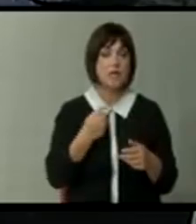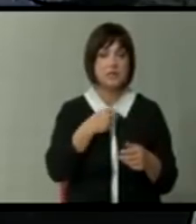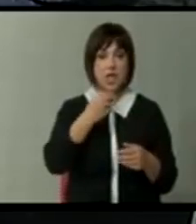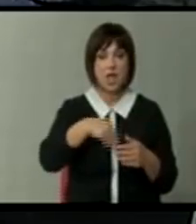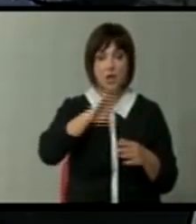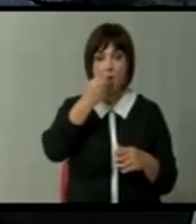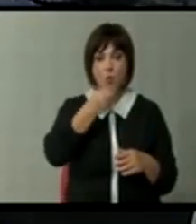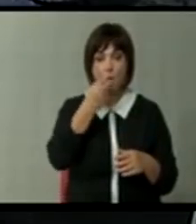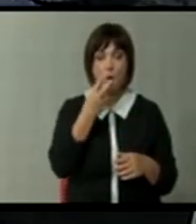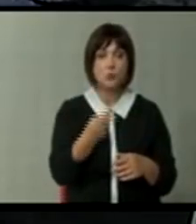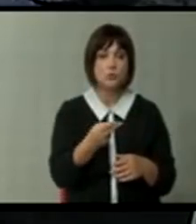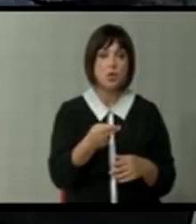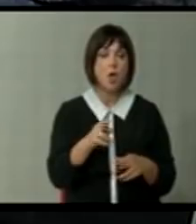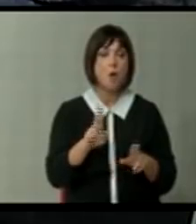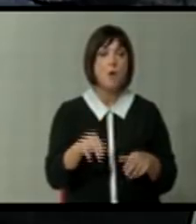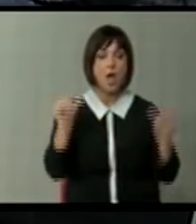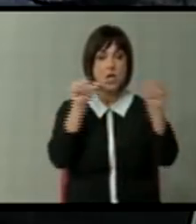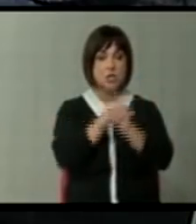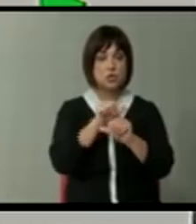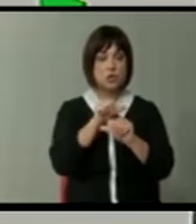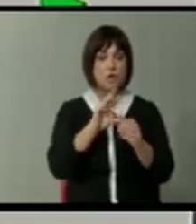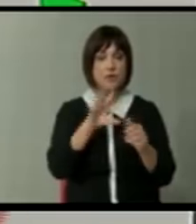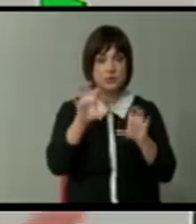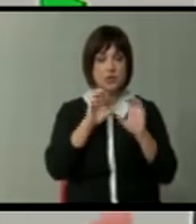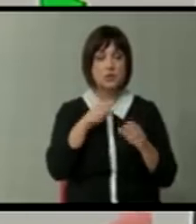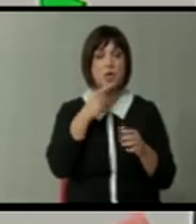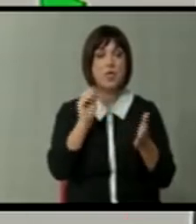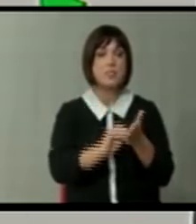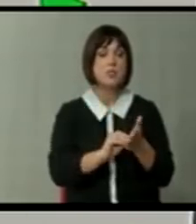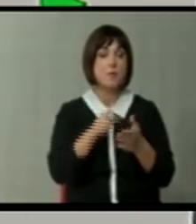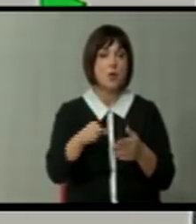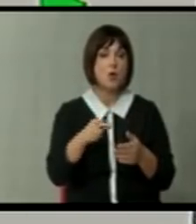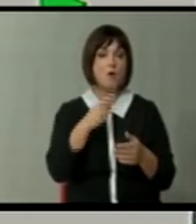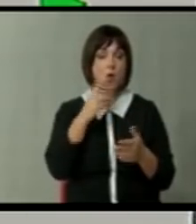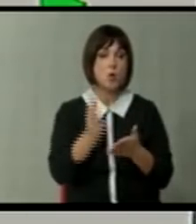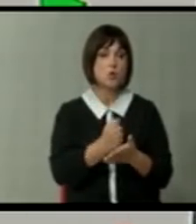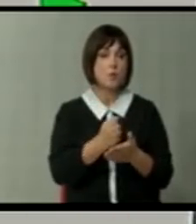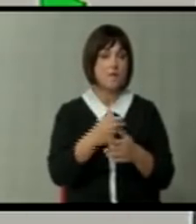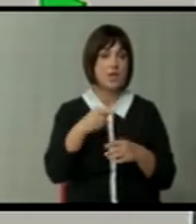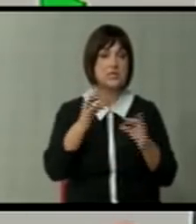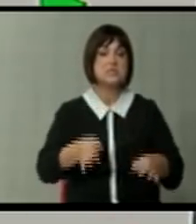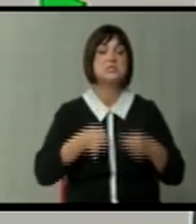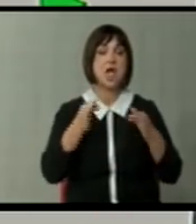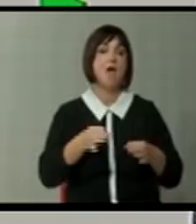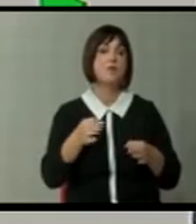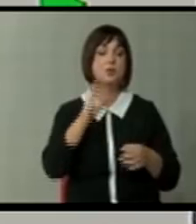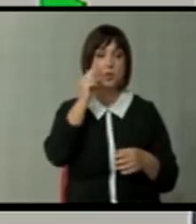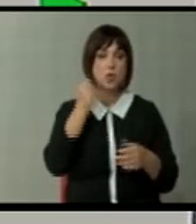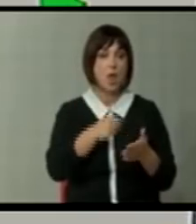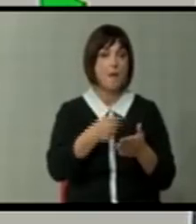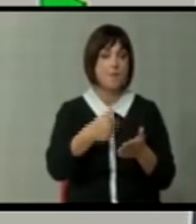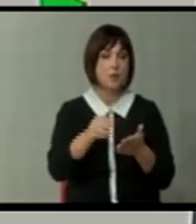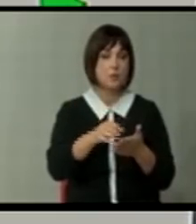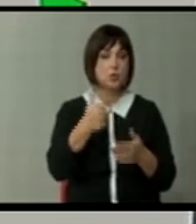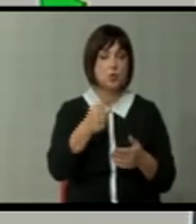дообјаснам, ќе очигледно може бе погрешно прелкуване. Нас не ни треба датум кона и лани, датум што го добивме за кој што славеа со народни пари и